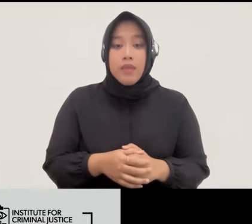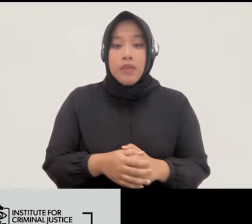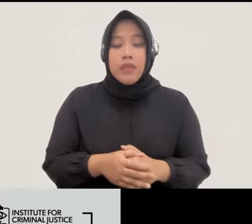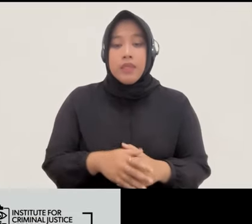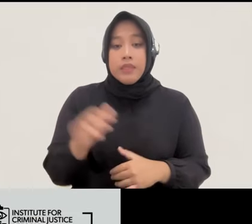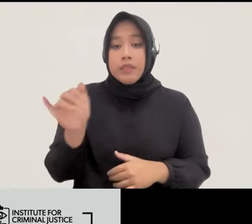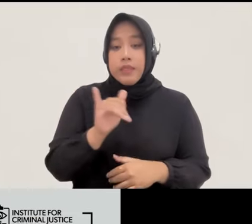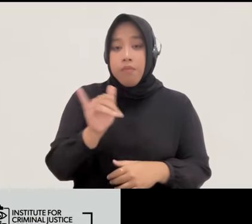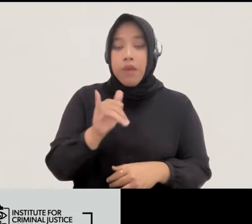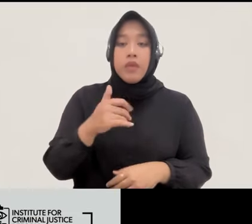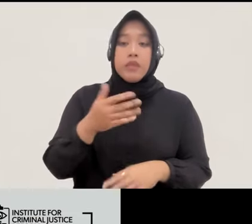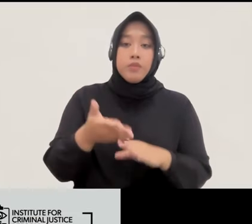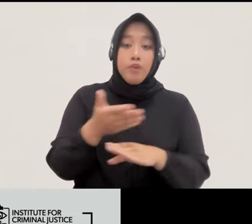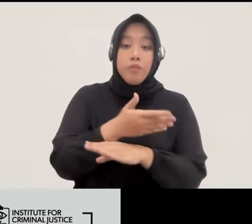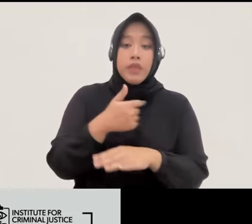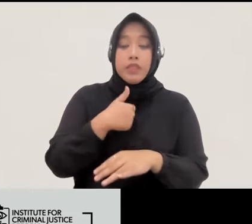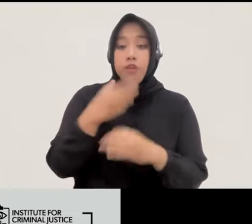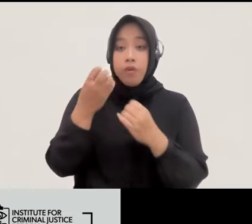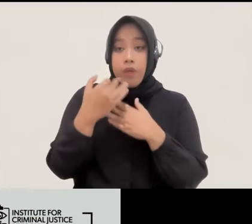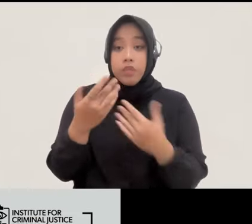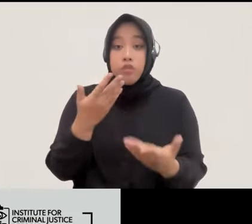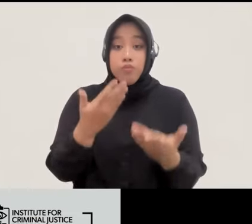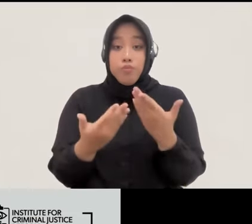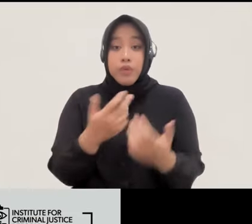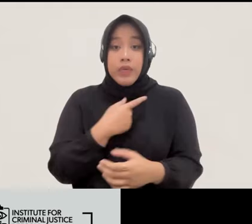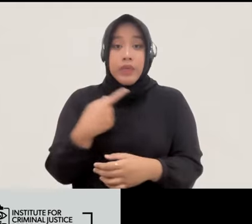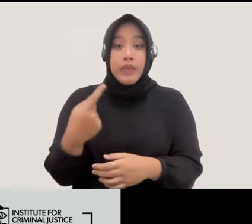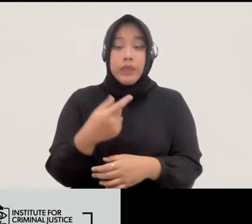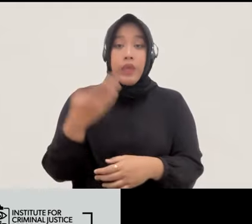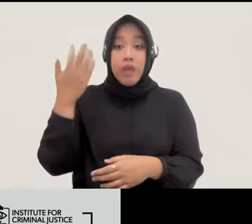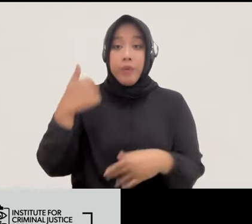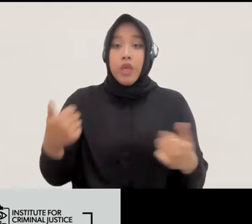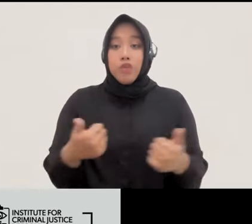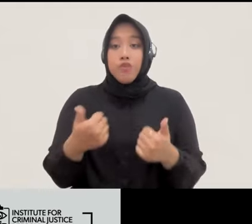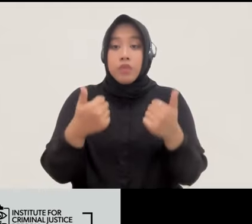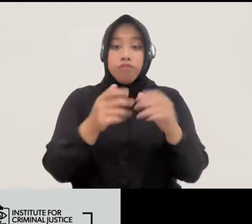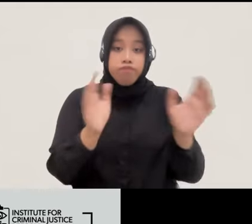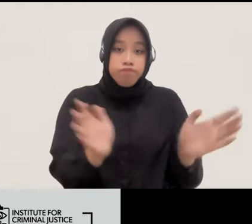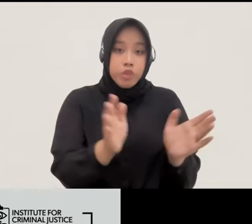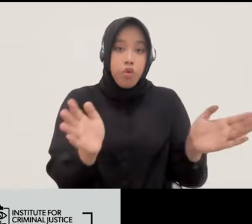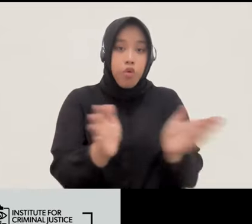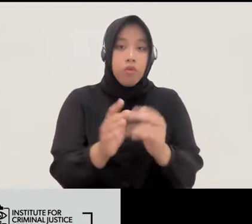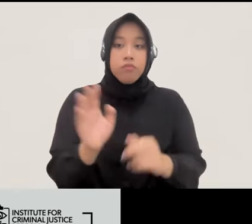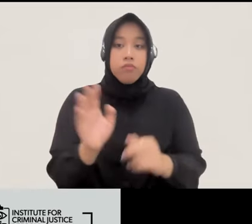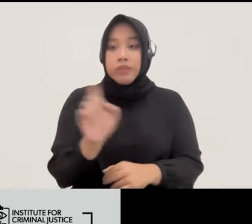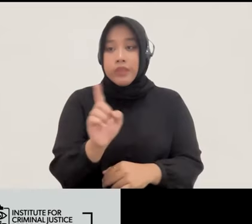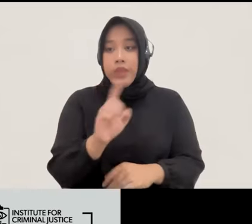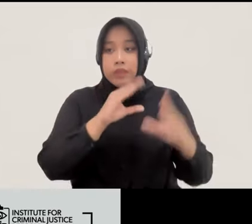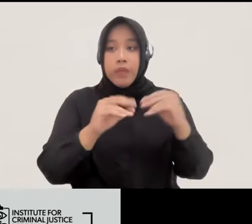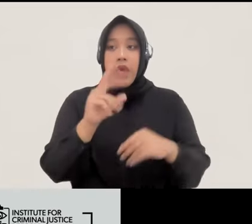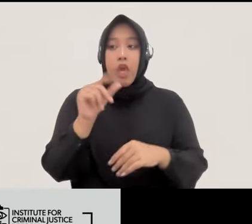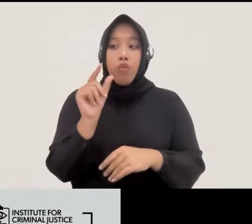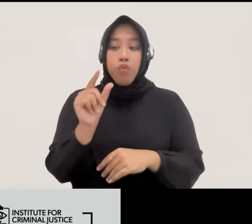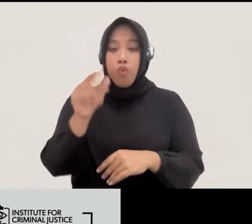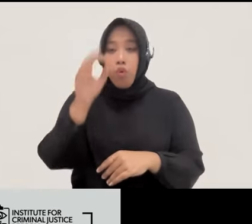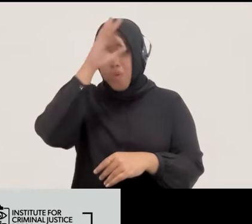sepertinya tadi juga saya sampaikan bahwa mungkin kita bisa kemarin berhasil mendorong untuk tidak dibahas si Rul Polri tapi ini